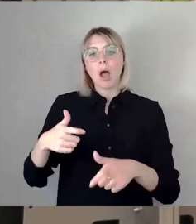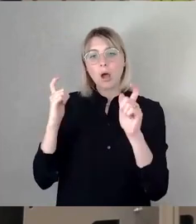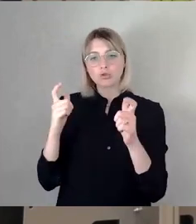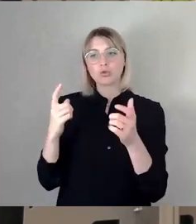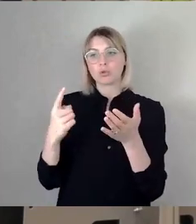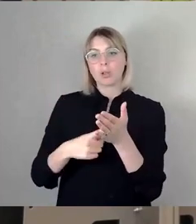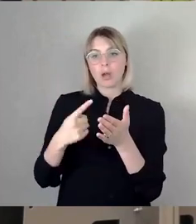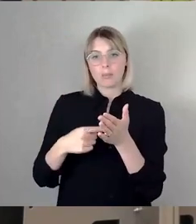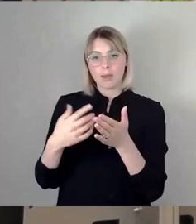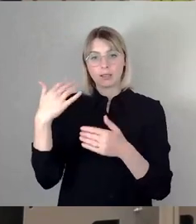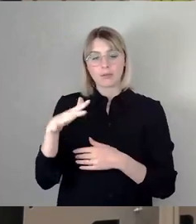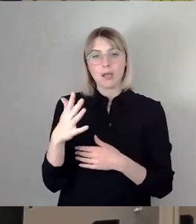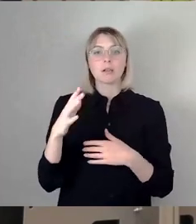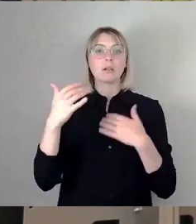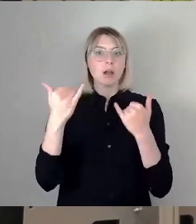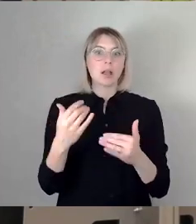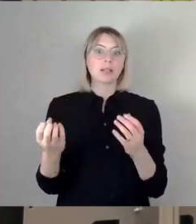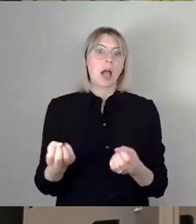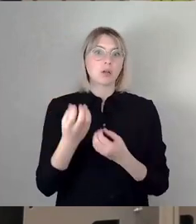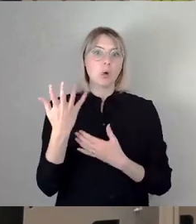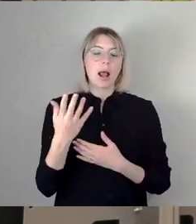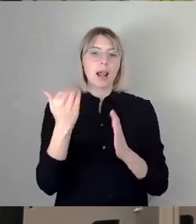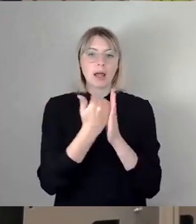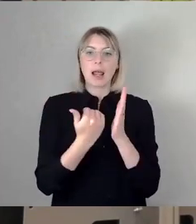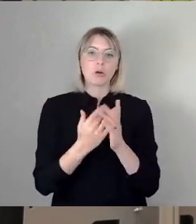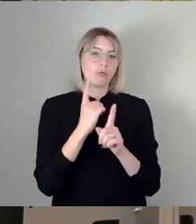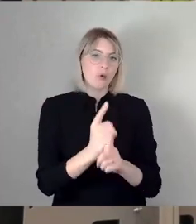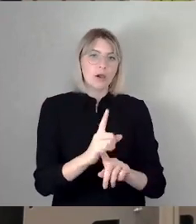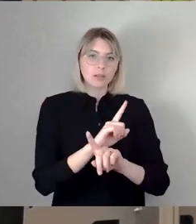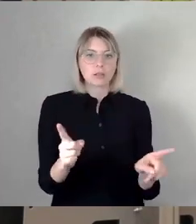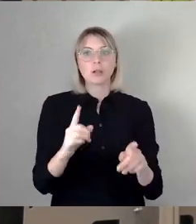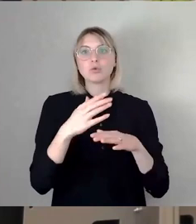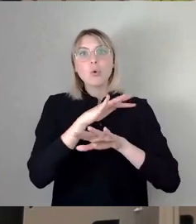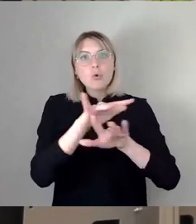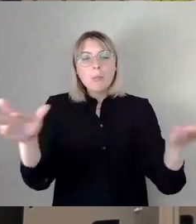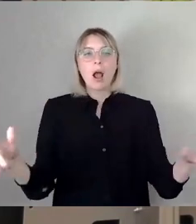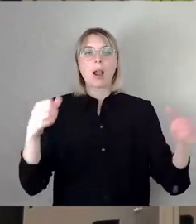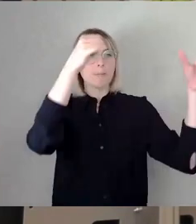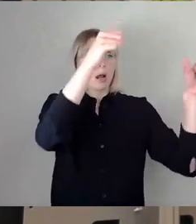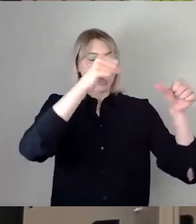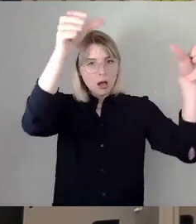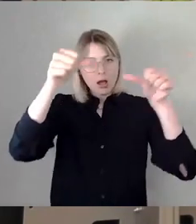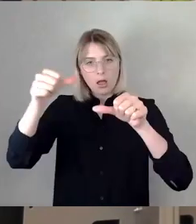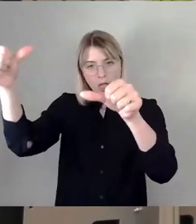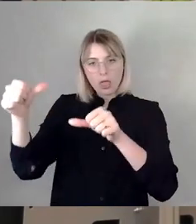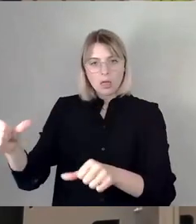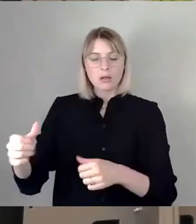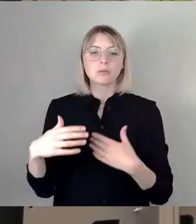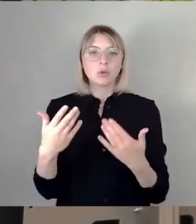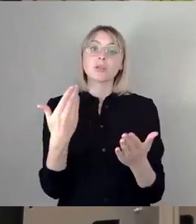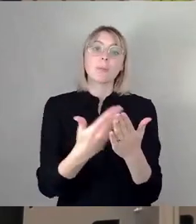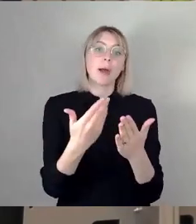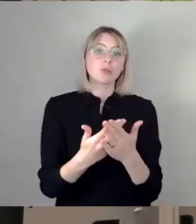ja nicht einmal die aktuellen Regelungen durchgesetzt, die Plakate hängen überall, zum Beispiel, das hatten sie nicht gesagt, aber sie hängen an